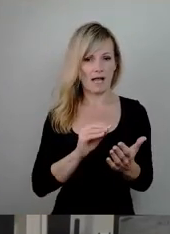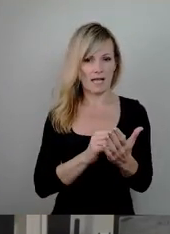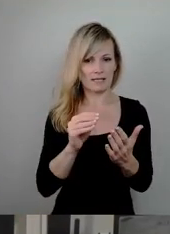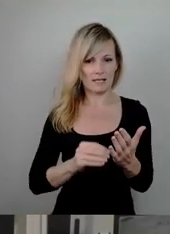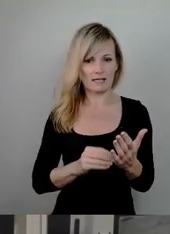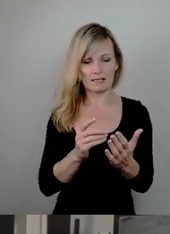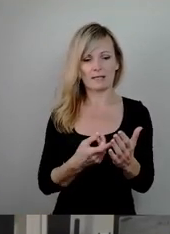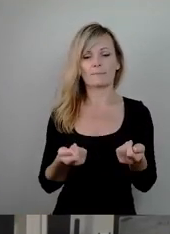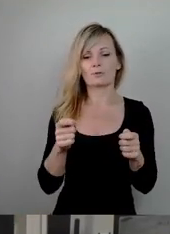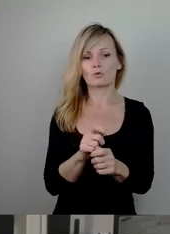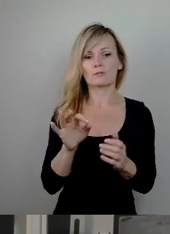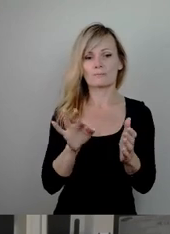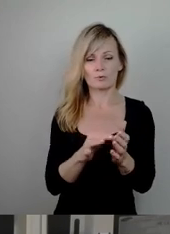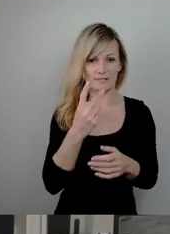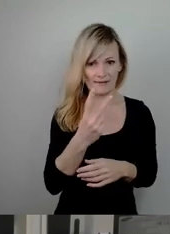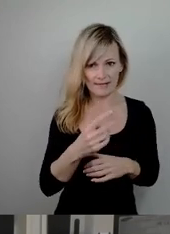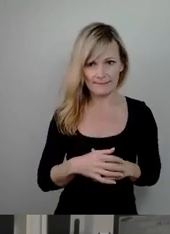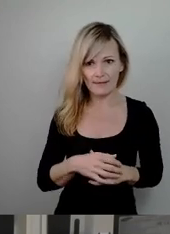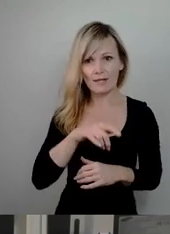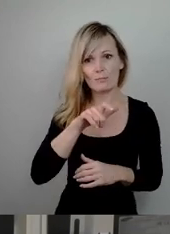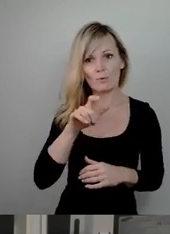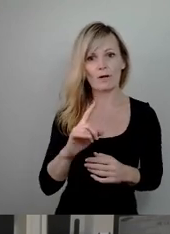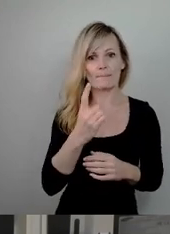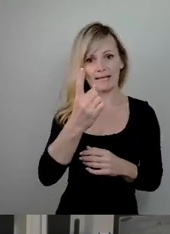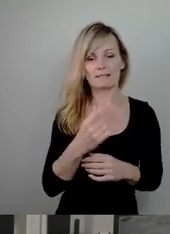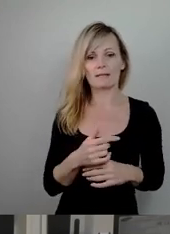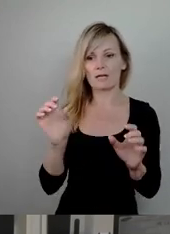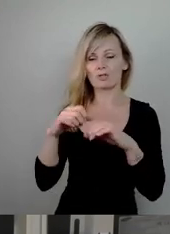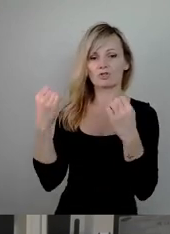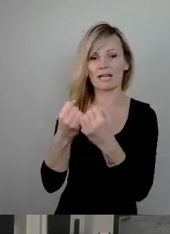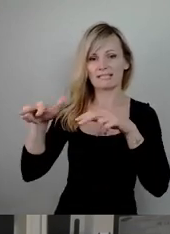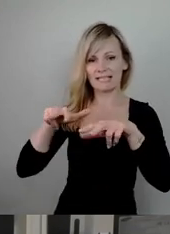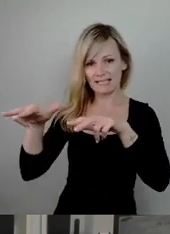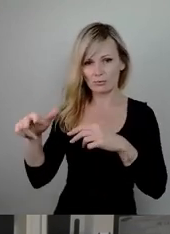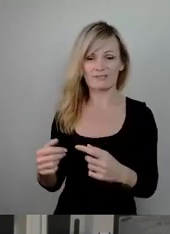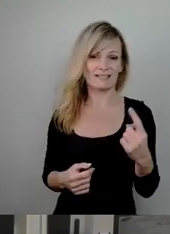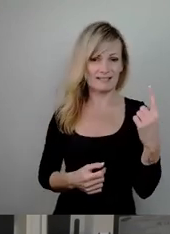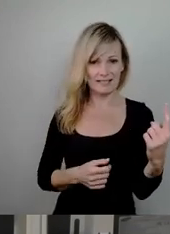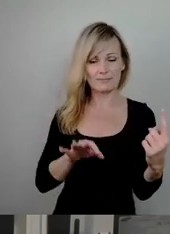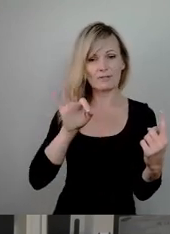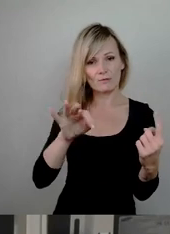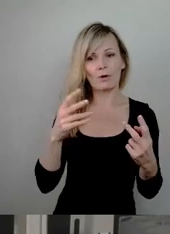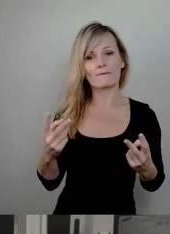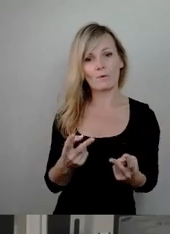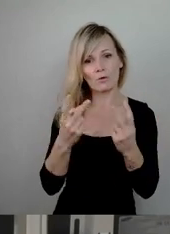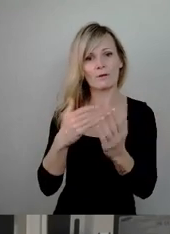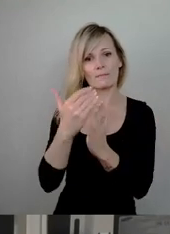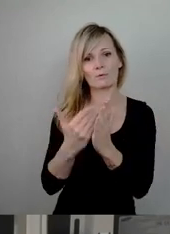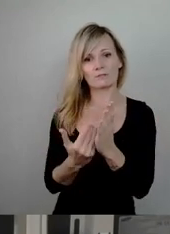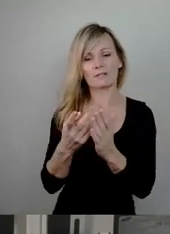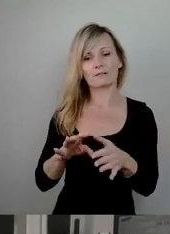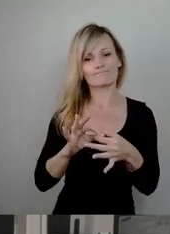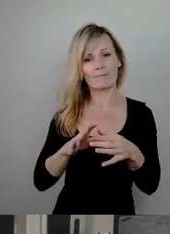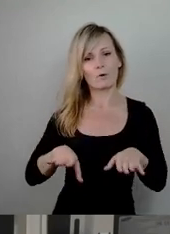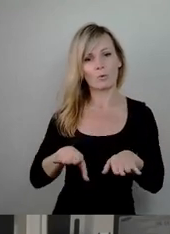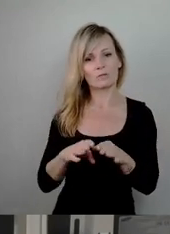dass sich der Bürgermeister gegenüber der Staatsregierung für Förderkriterien im Bereich der Grundbildung einsetze, die auch von